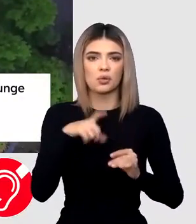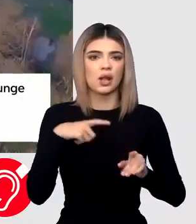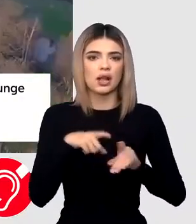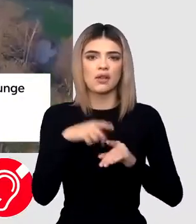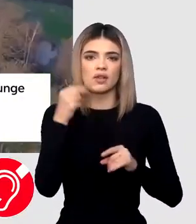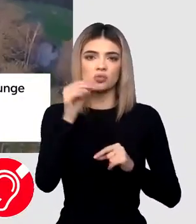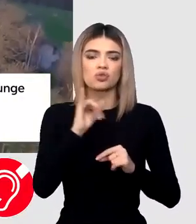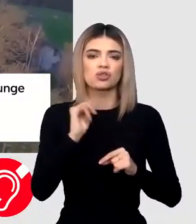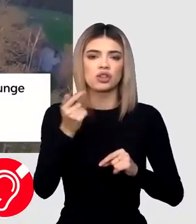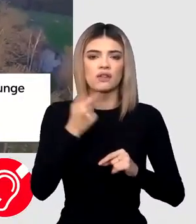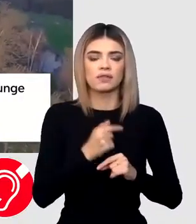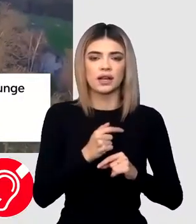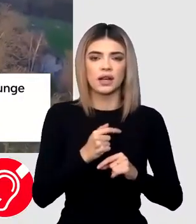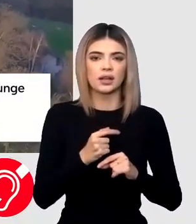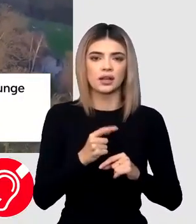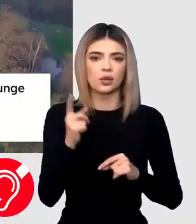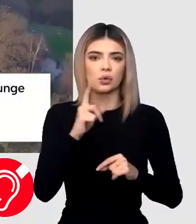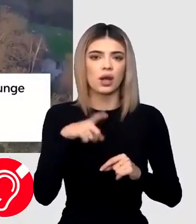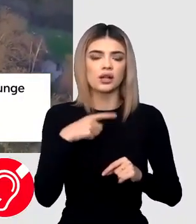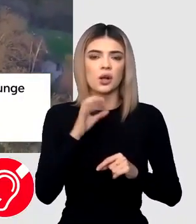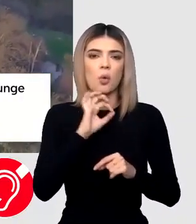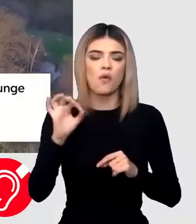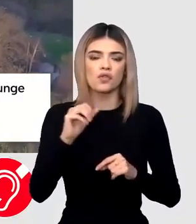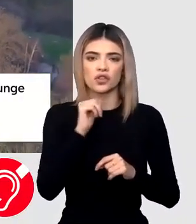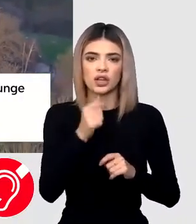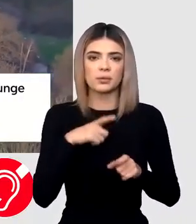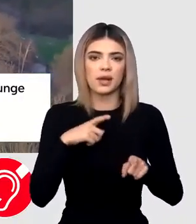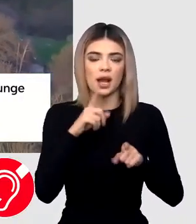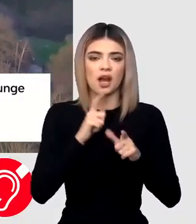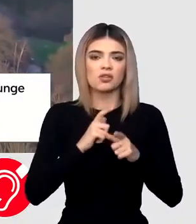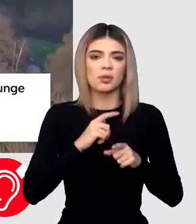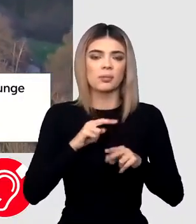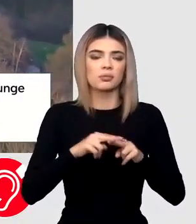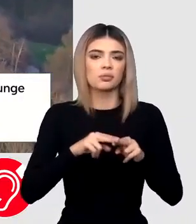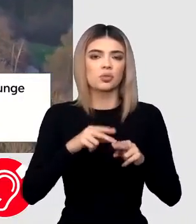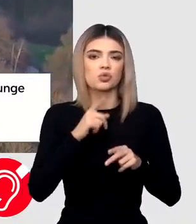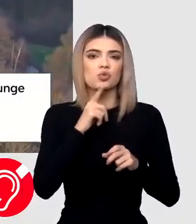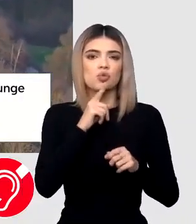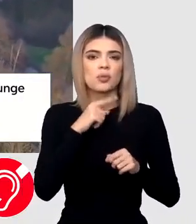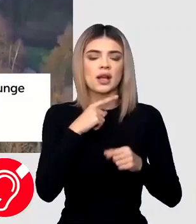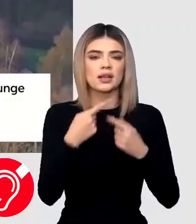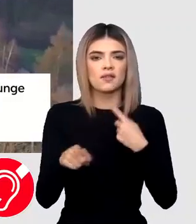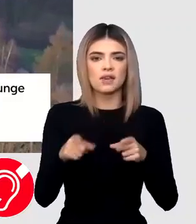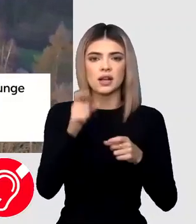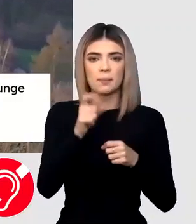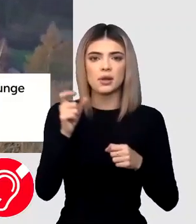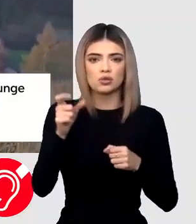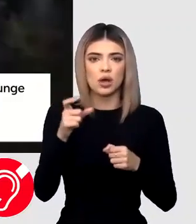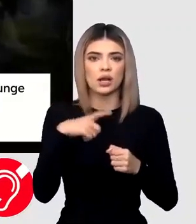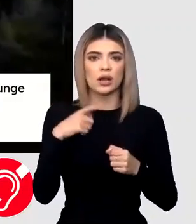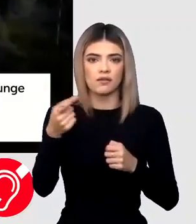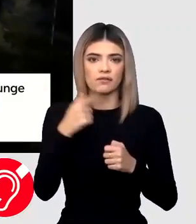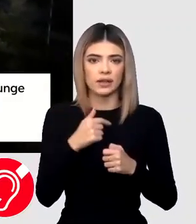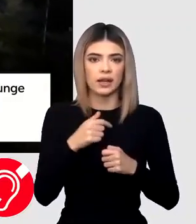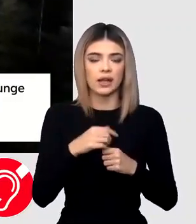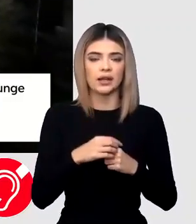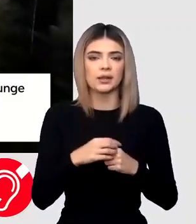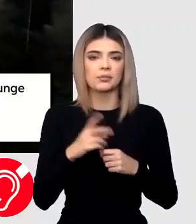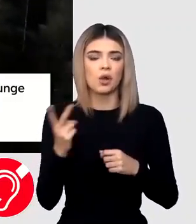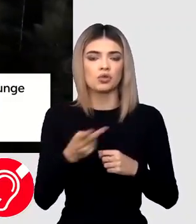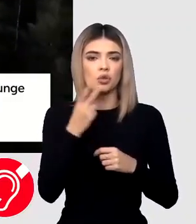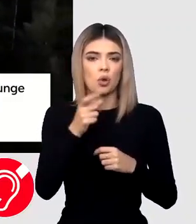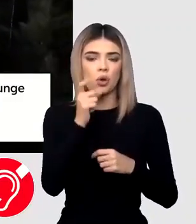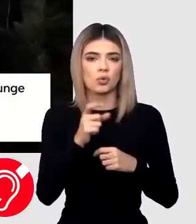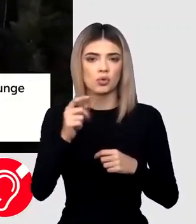comunicată. Nu avem absolut nimic oficial legat de participarea vreunuia dintre aceste două